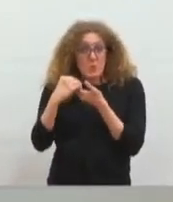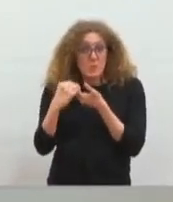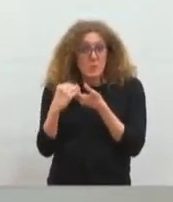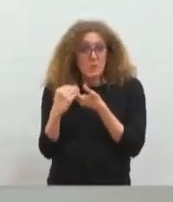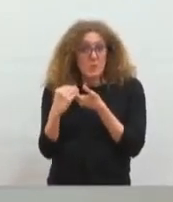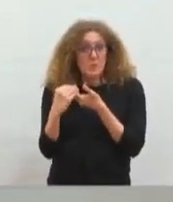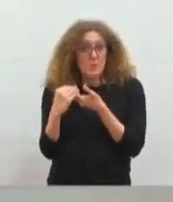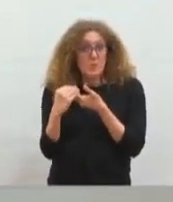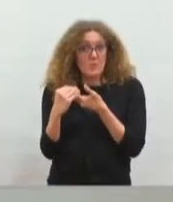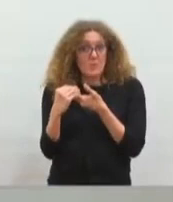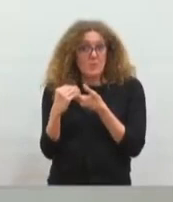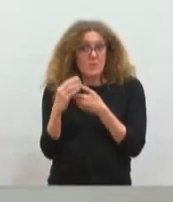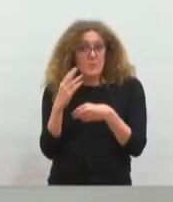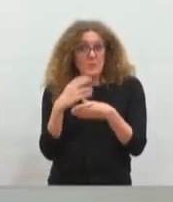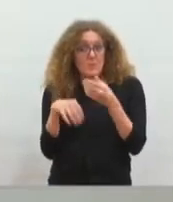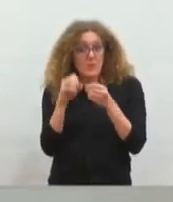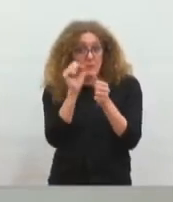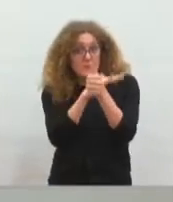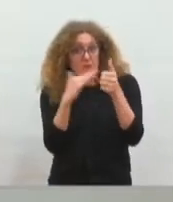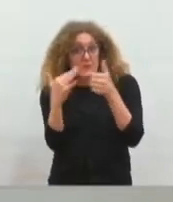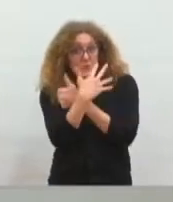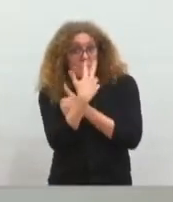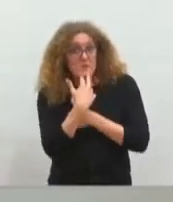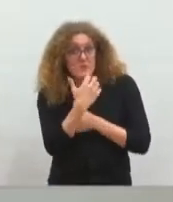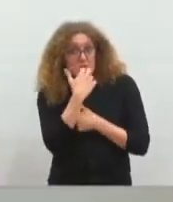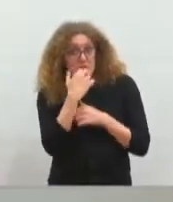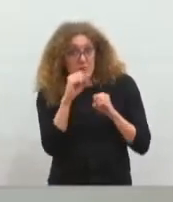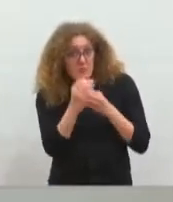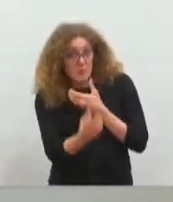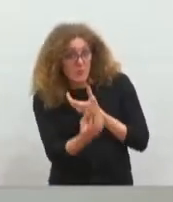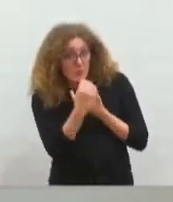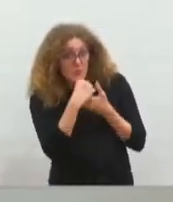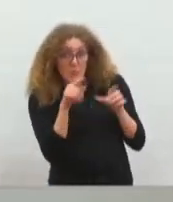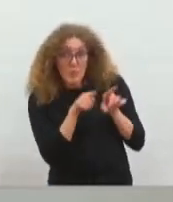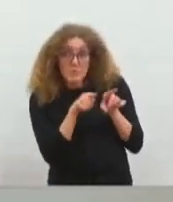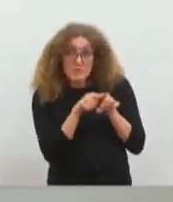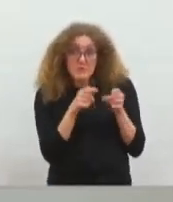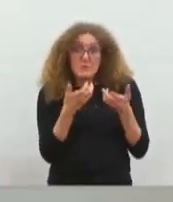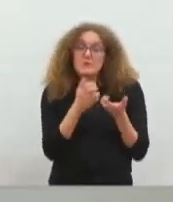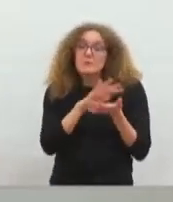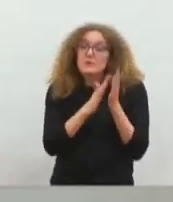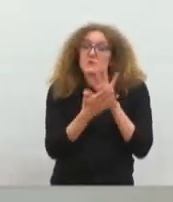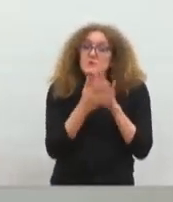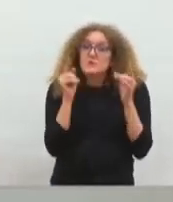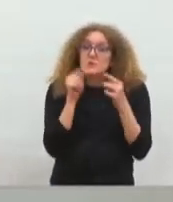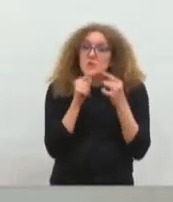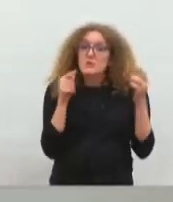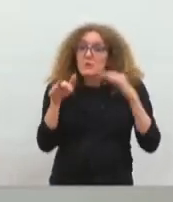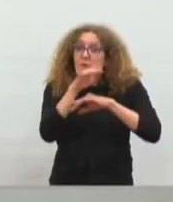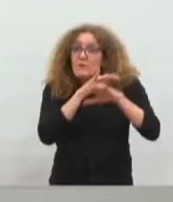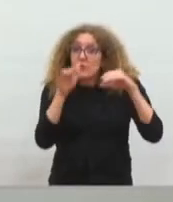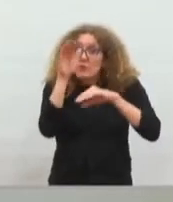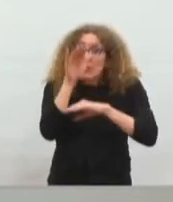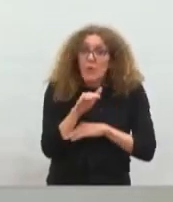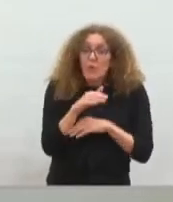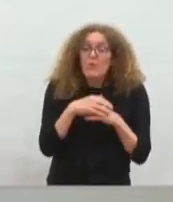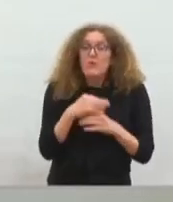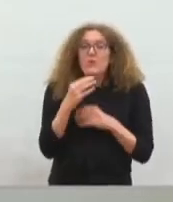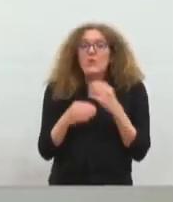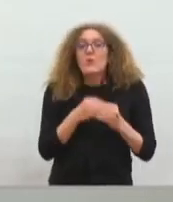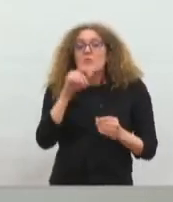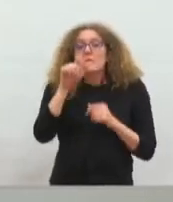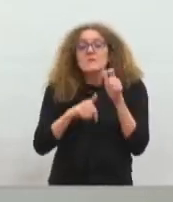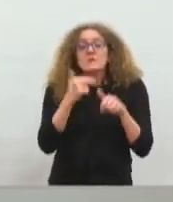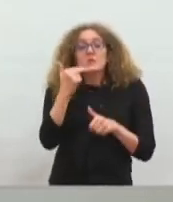l'ensemble de la société civile qu'il s'agisse des associations environnementales des usagers, présence des